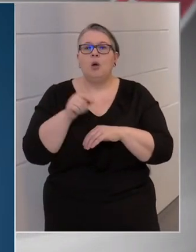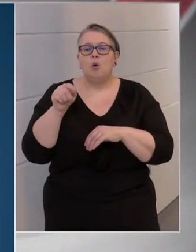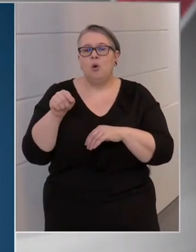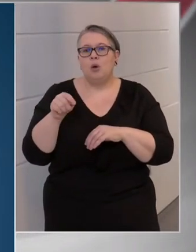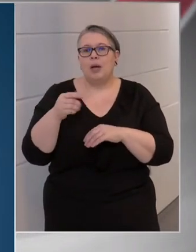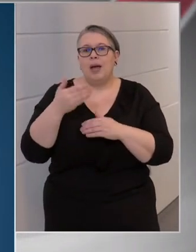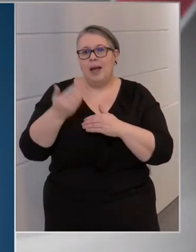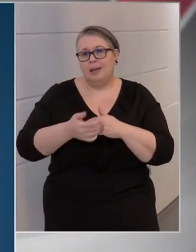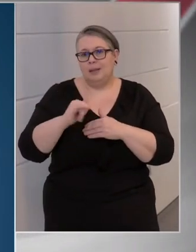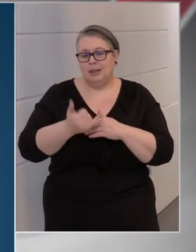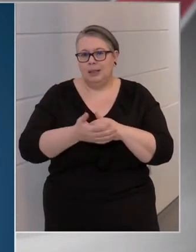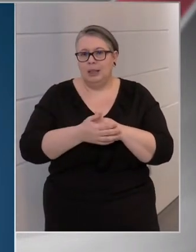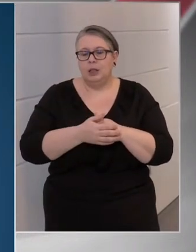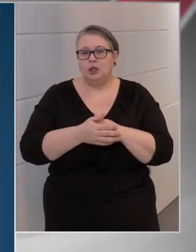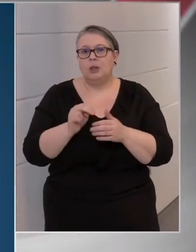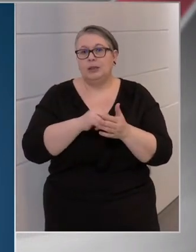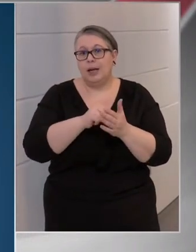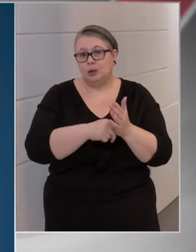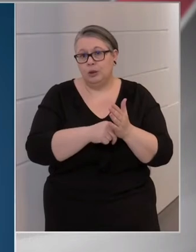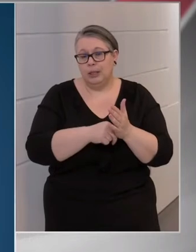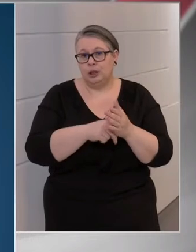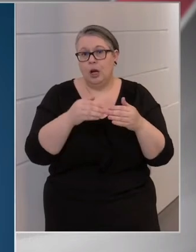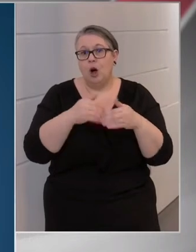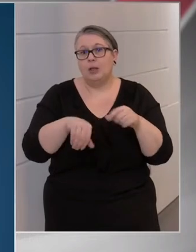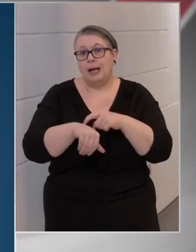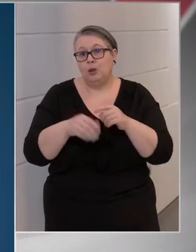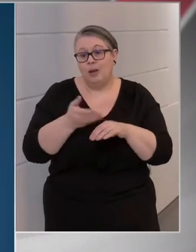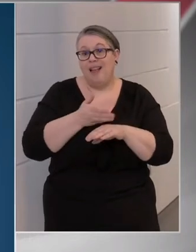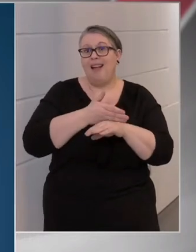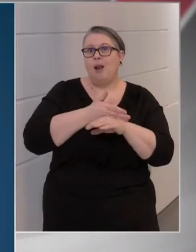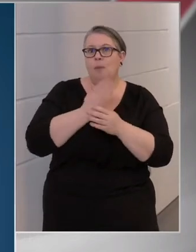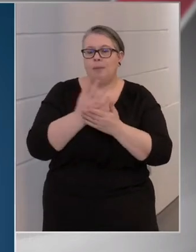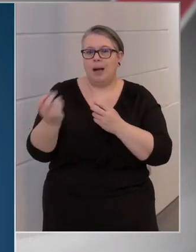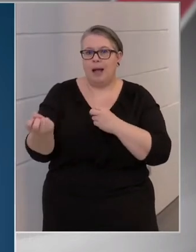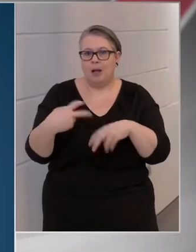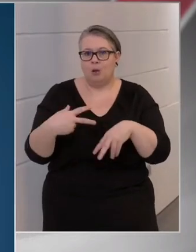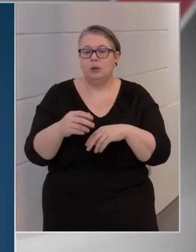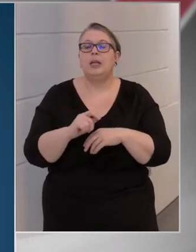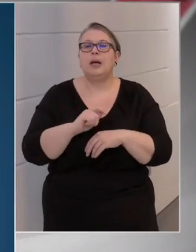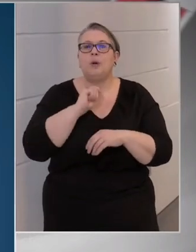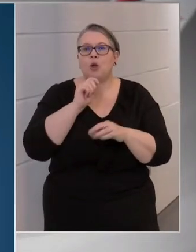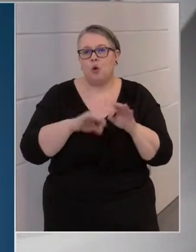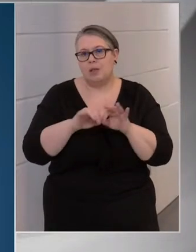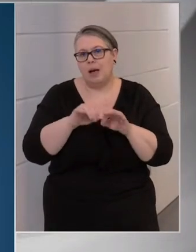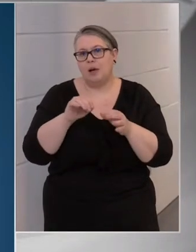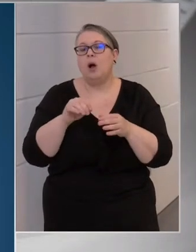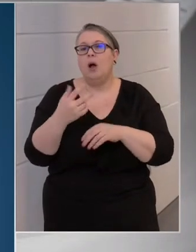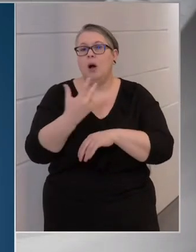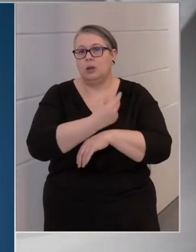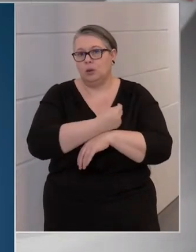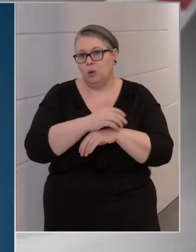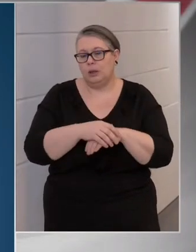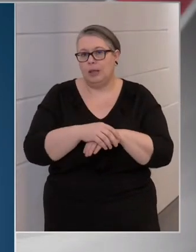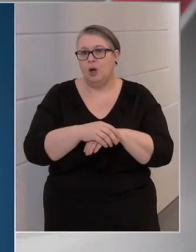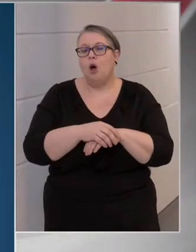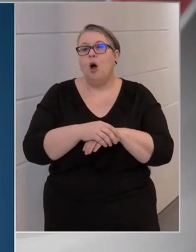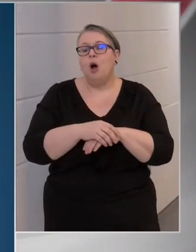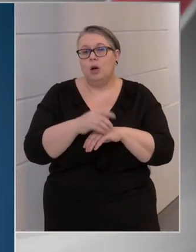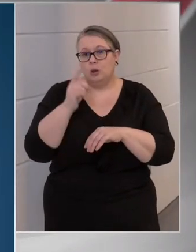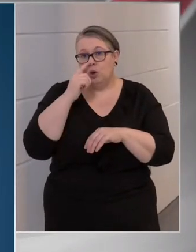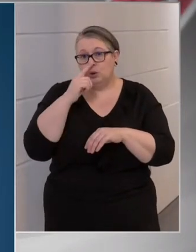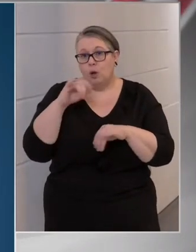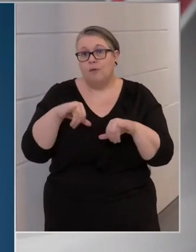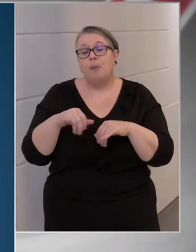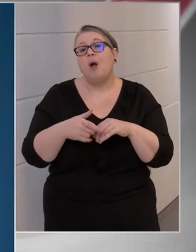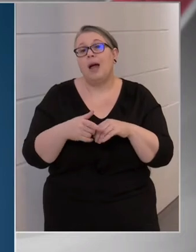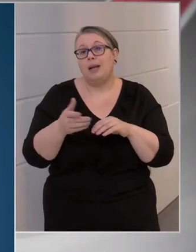eddig is a szerződéses határidőnél előbb küldték az oltóanyagokat, az oroszok pedig a februári lemaradást